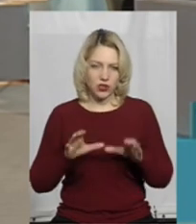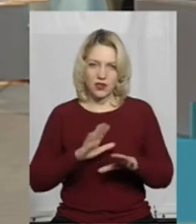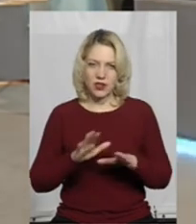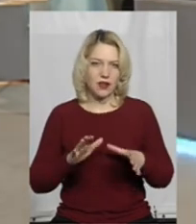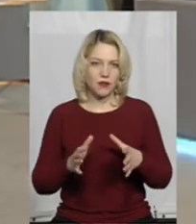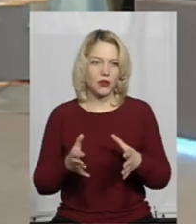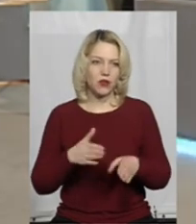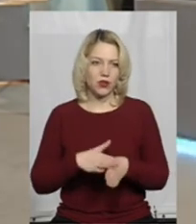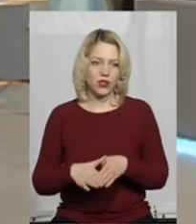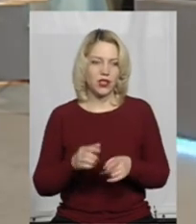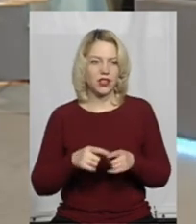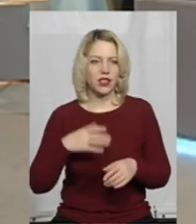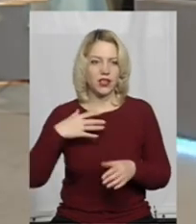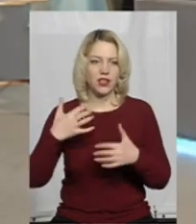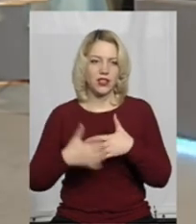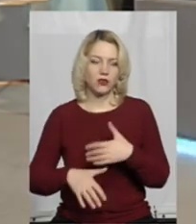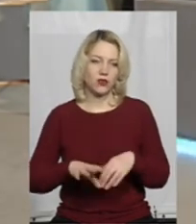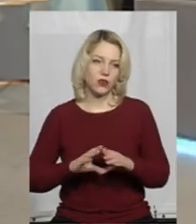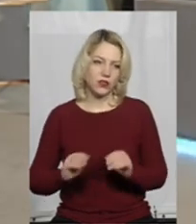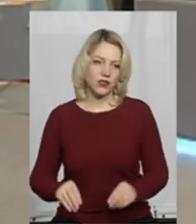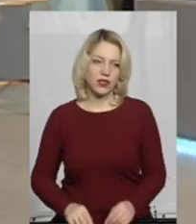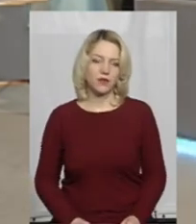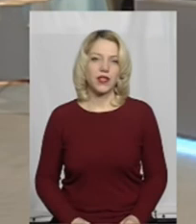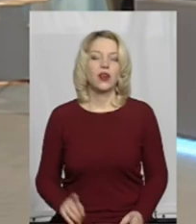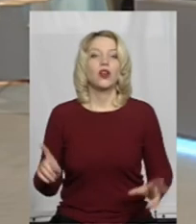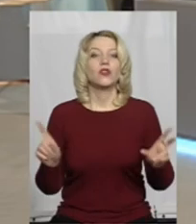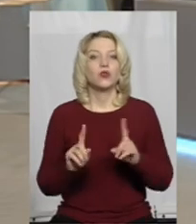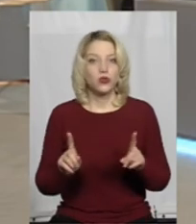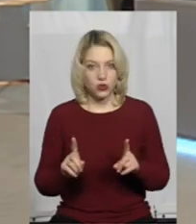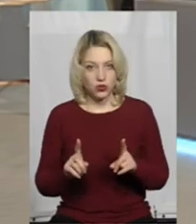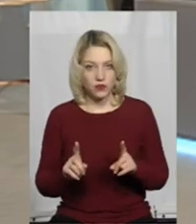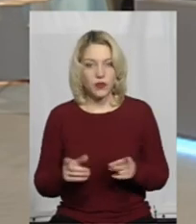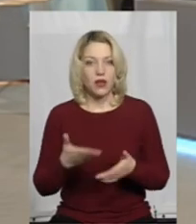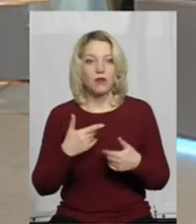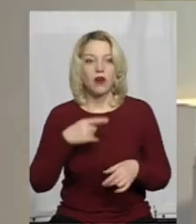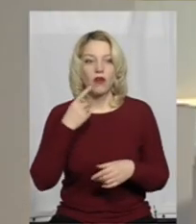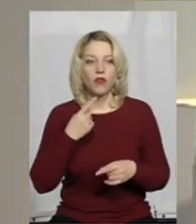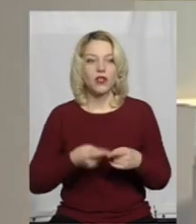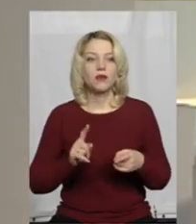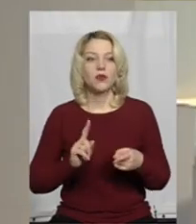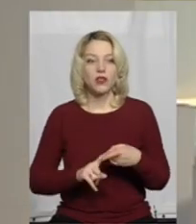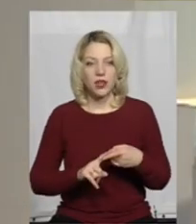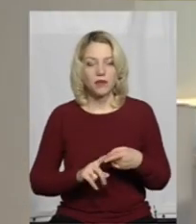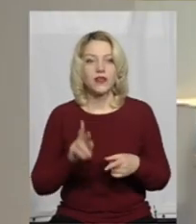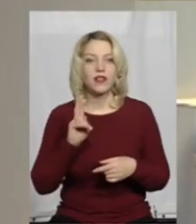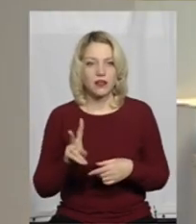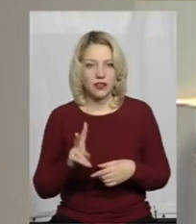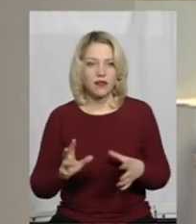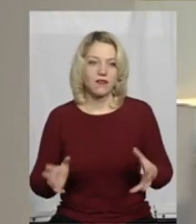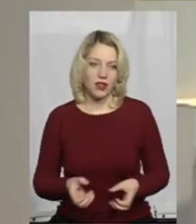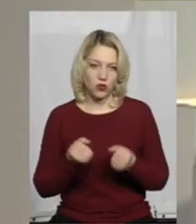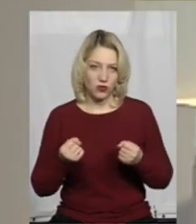він не виконує. Ігнорує і все. Ну що ж, ми говорили про те, як